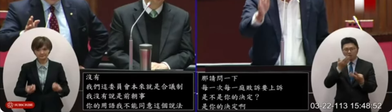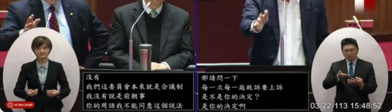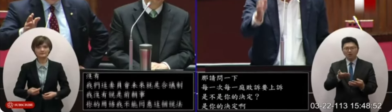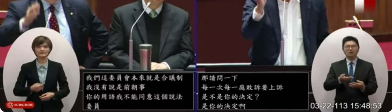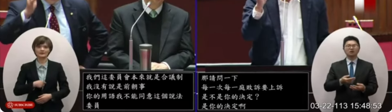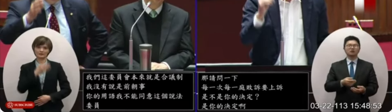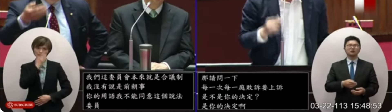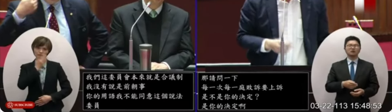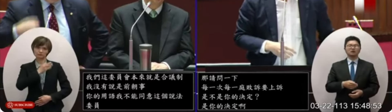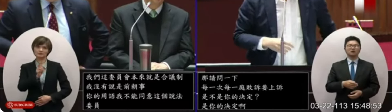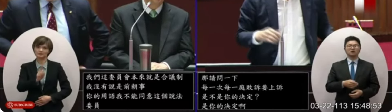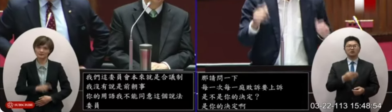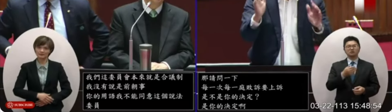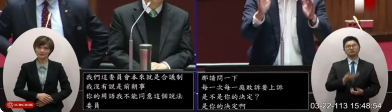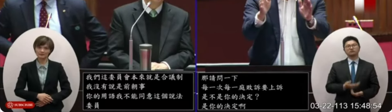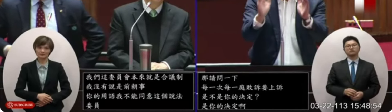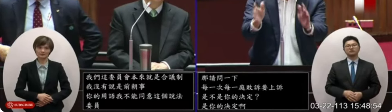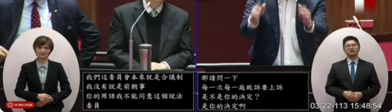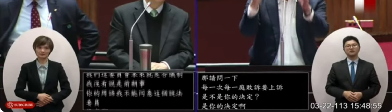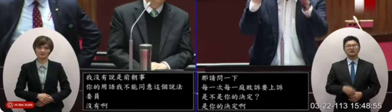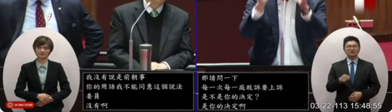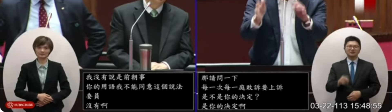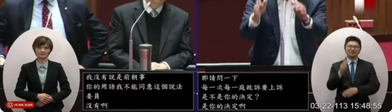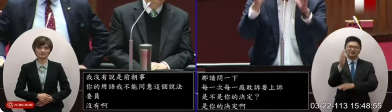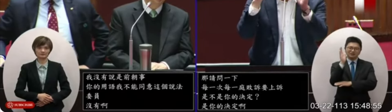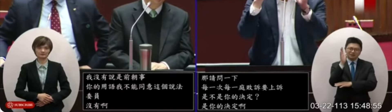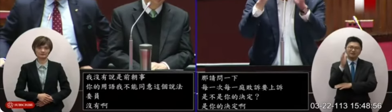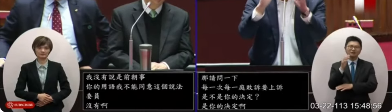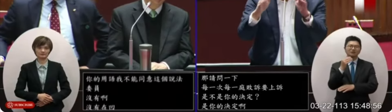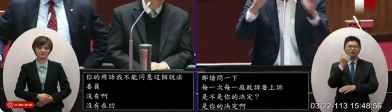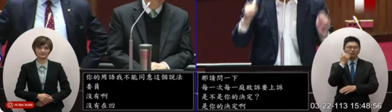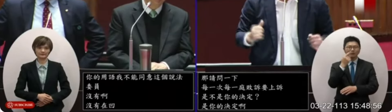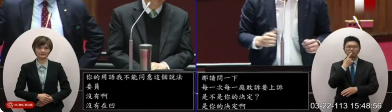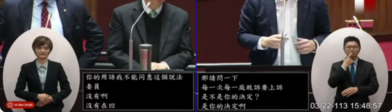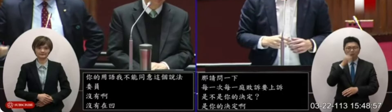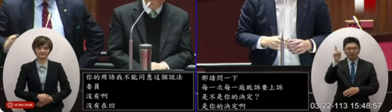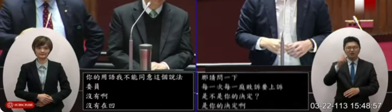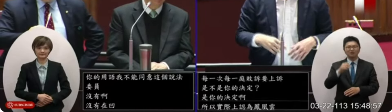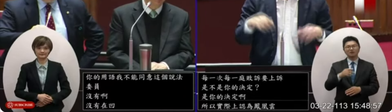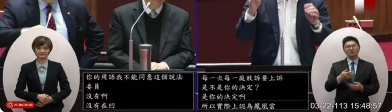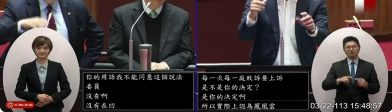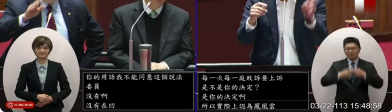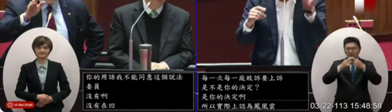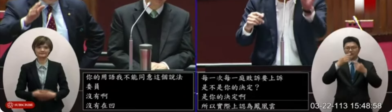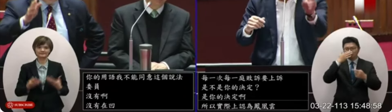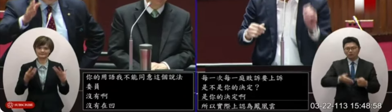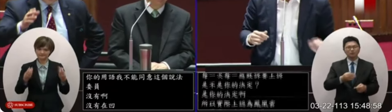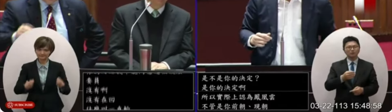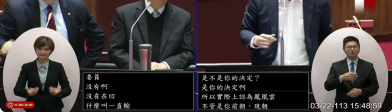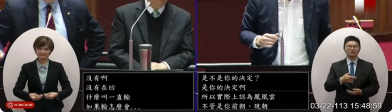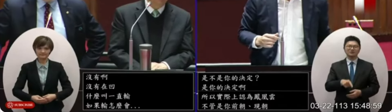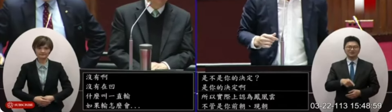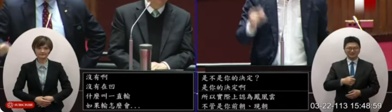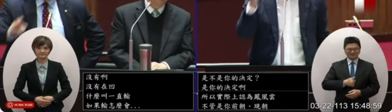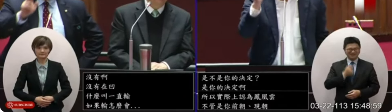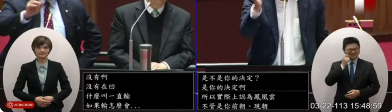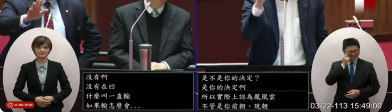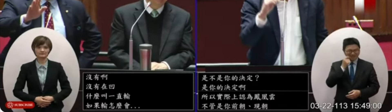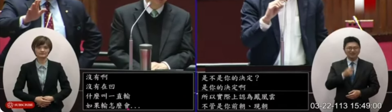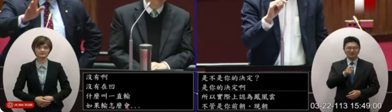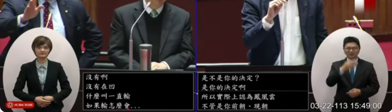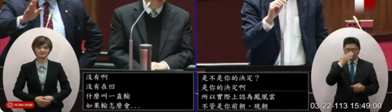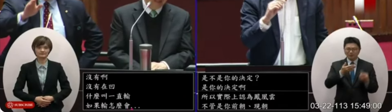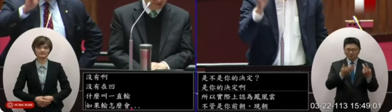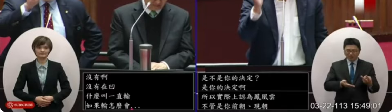輸什麼叫一直輸如果輸怎麼會暗子政府機關要訴訟要輸很不容易啦沒有啦你已經確定兩件很不容易